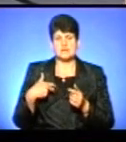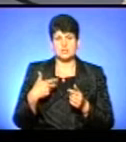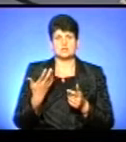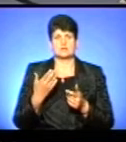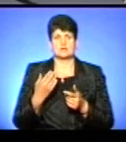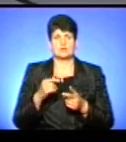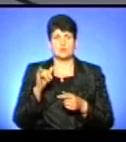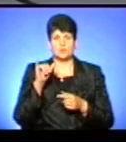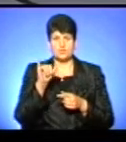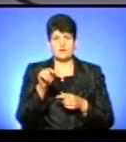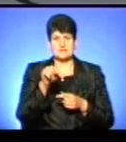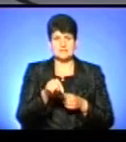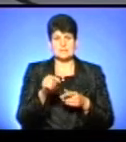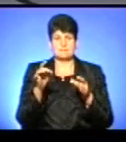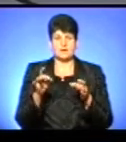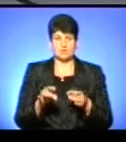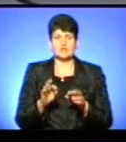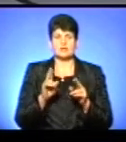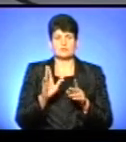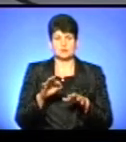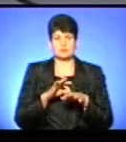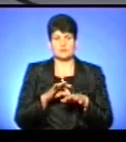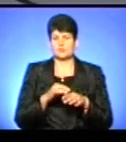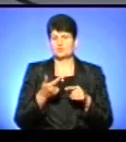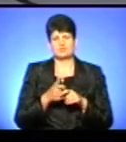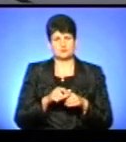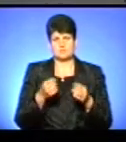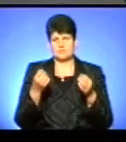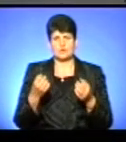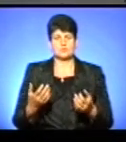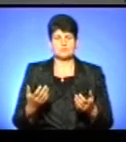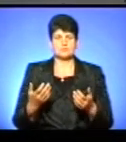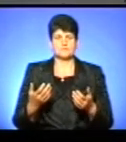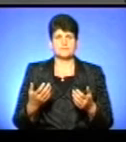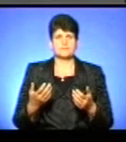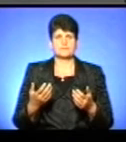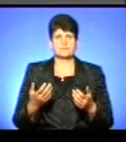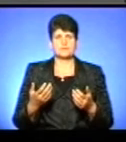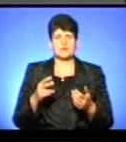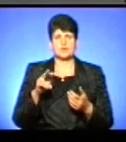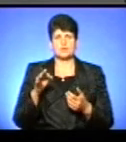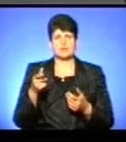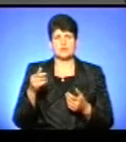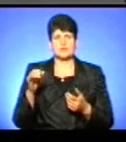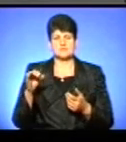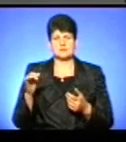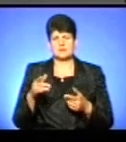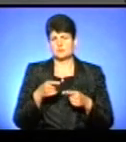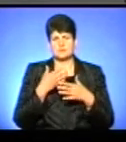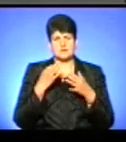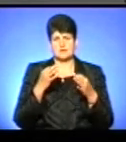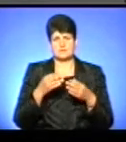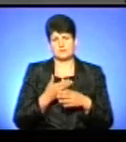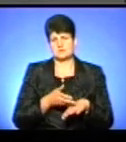тут ці пакунки, як буде логістика здійснена, чи є відповідальність? просто логістика, тут немає ніякої